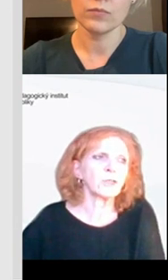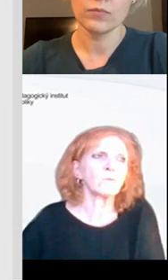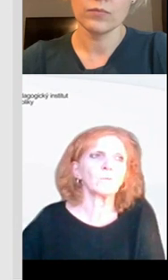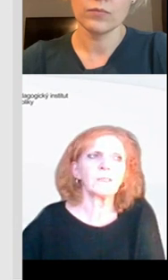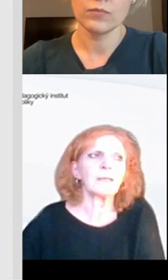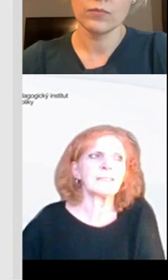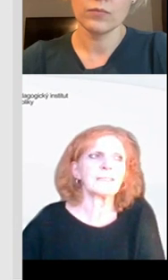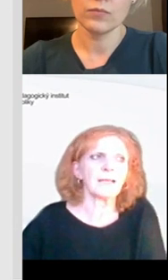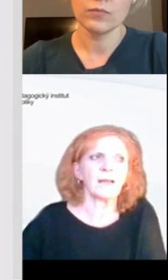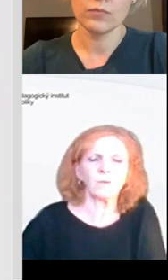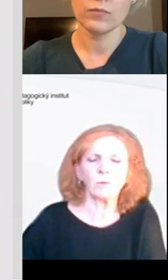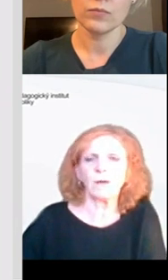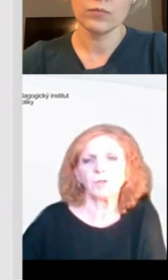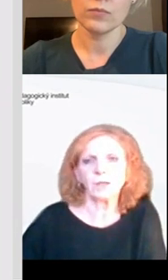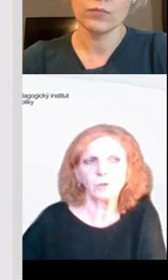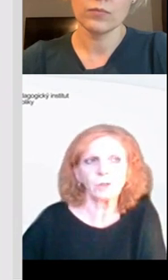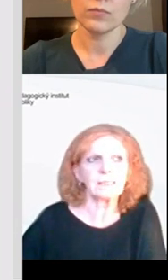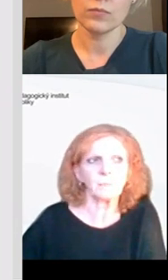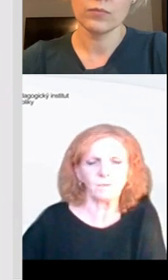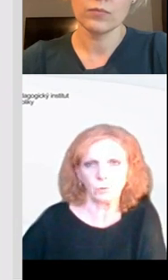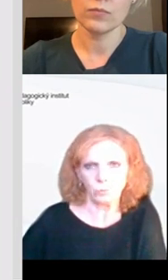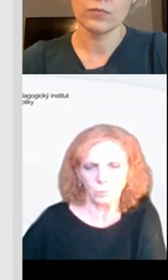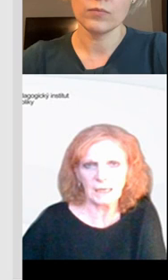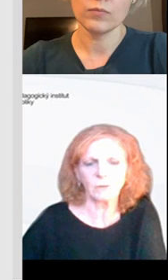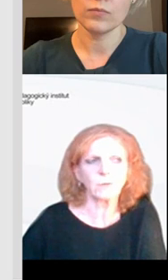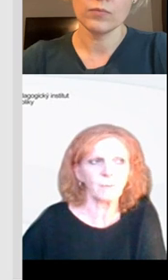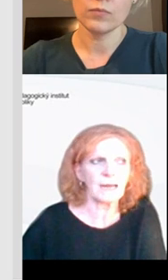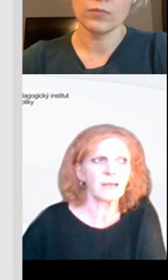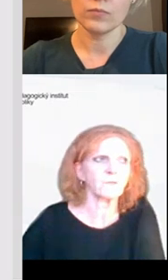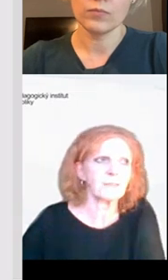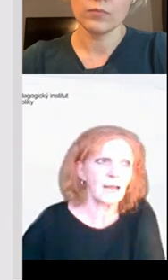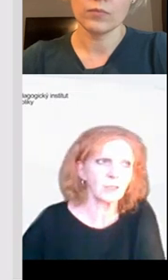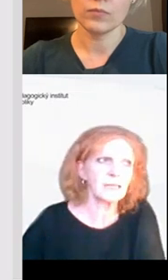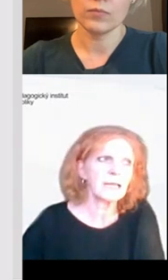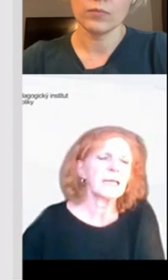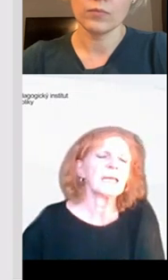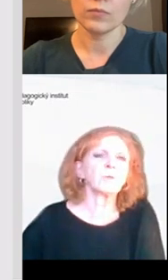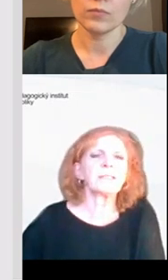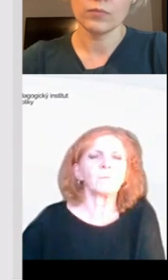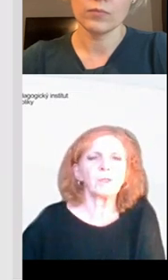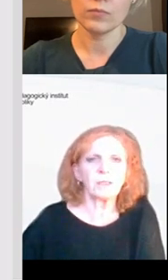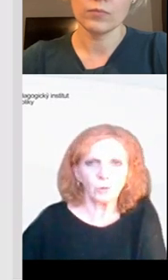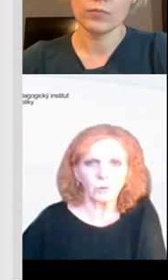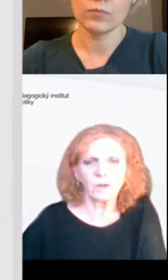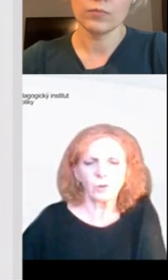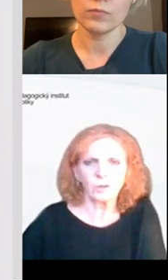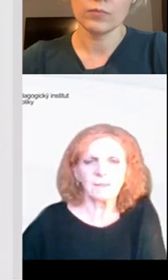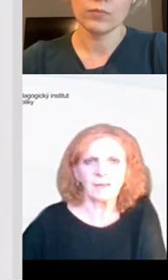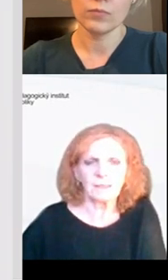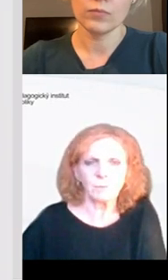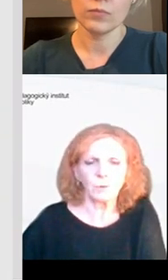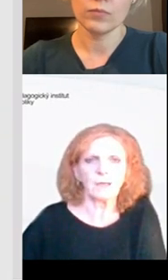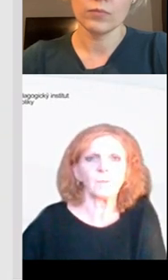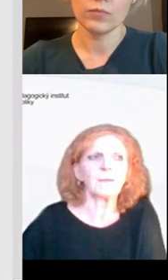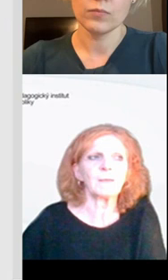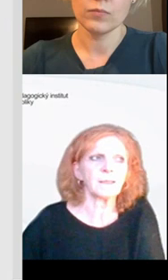2023 už musí být zahájená výbuka ve všech ročnících prvního stupně, to znamená, že v září musíte mít již hotové školní